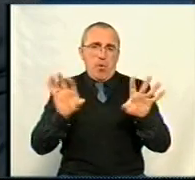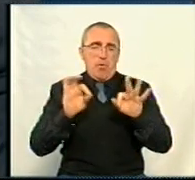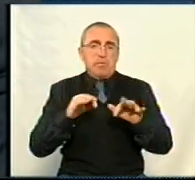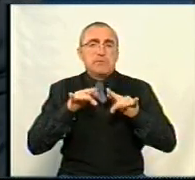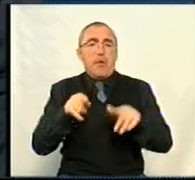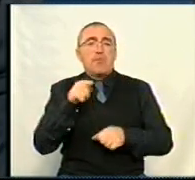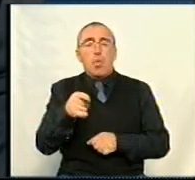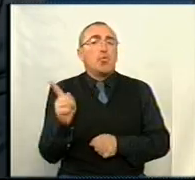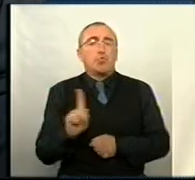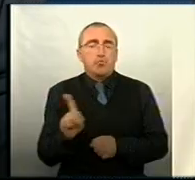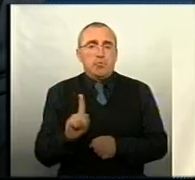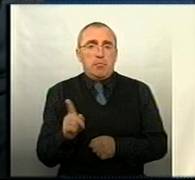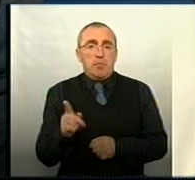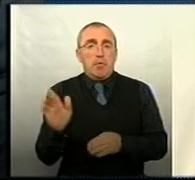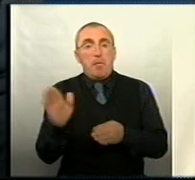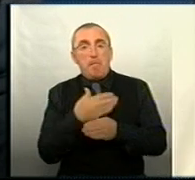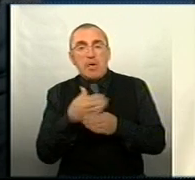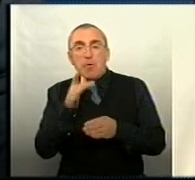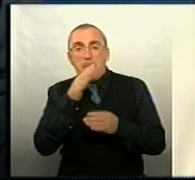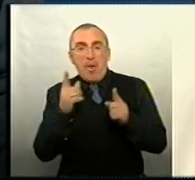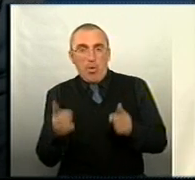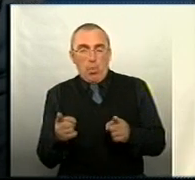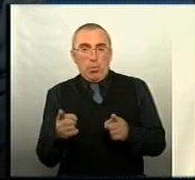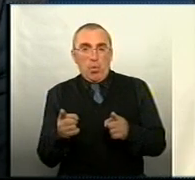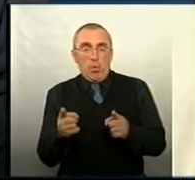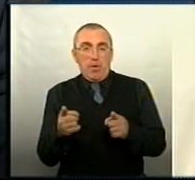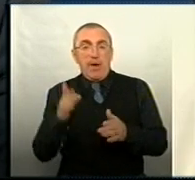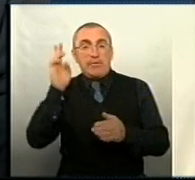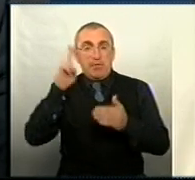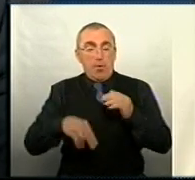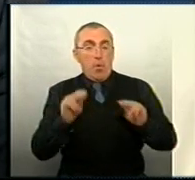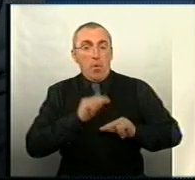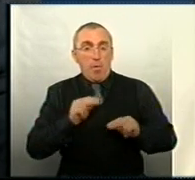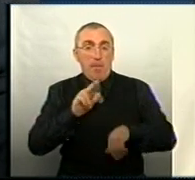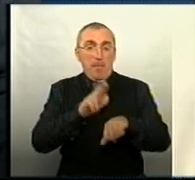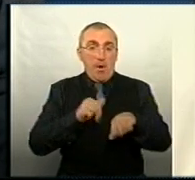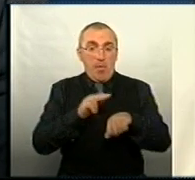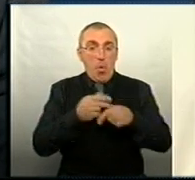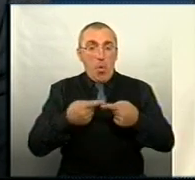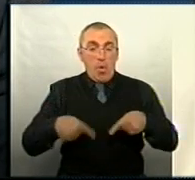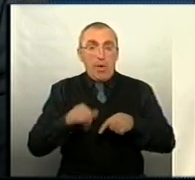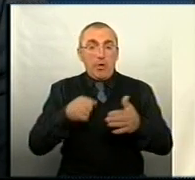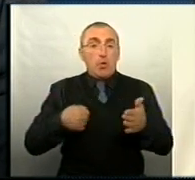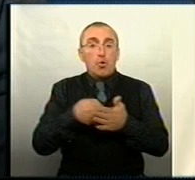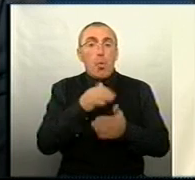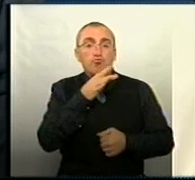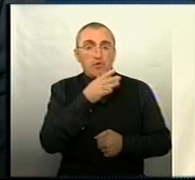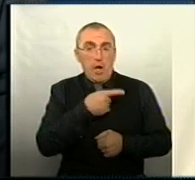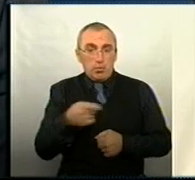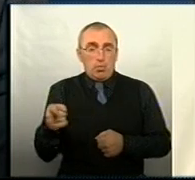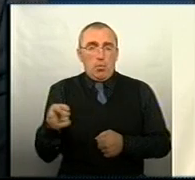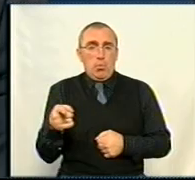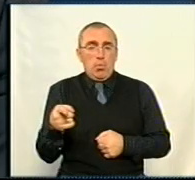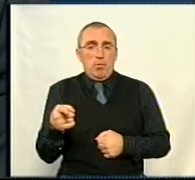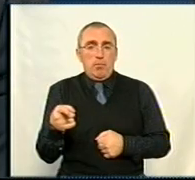Справа в тому, що між періодом завершення роботи в правоохоронних органів і до часу